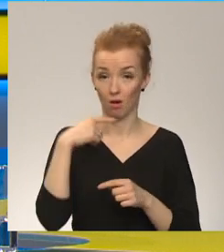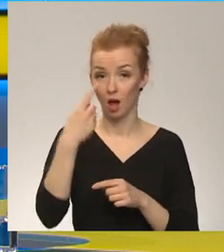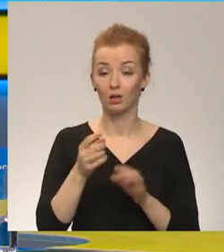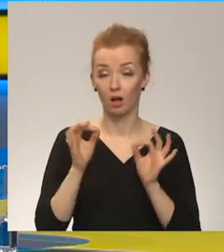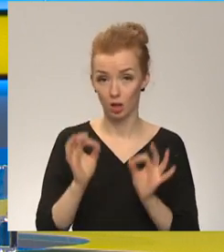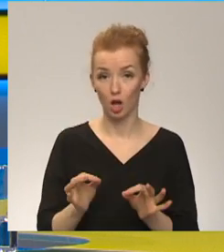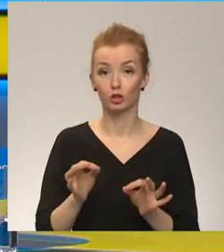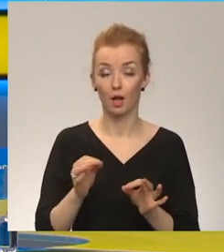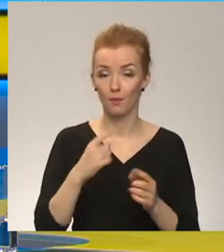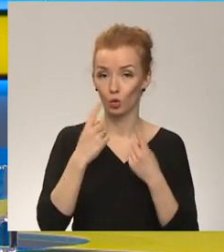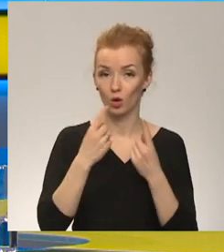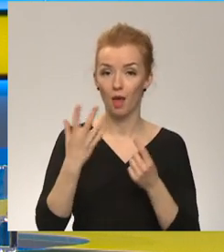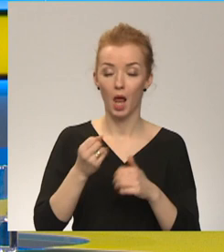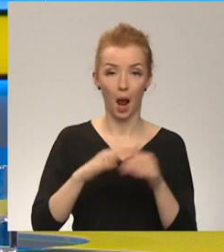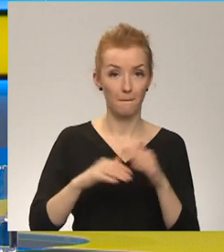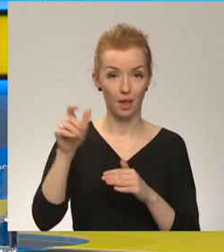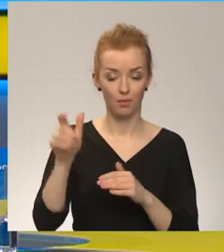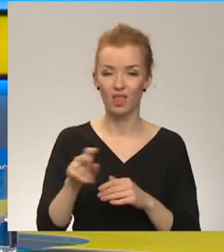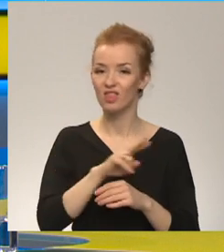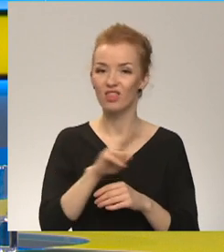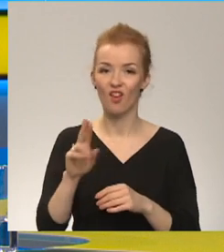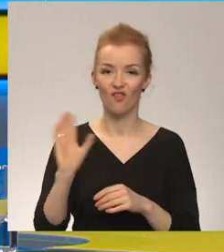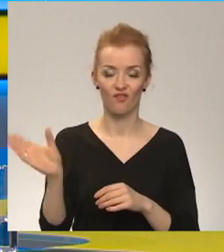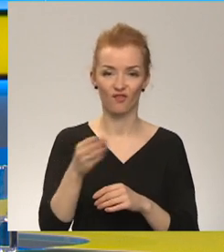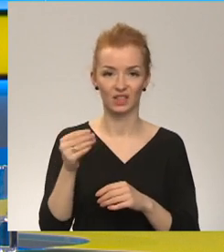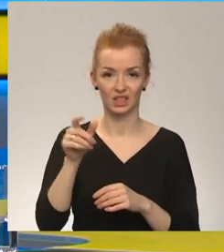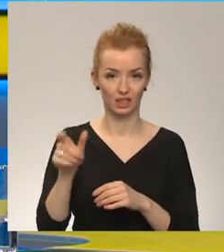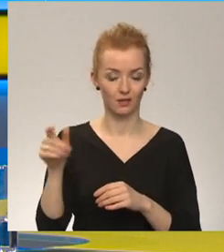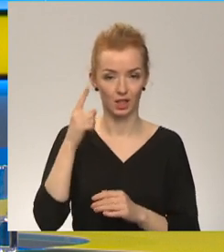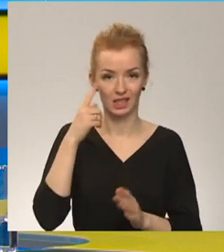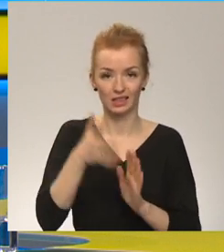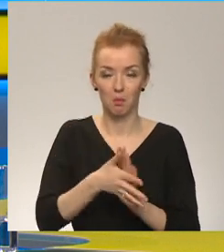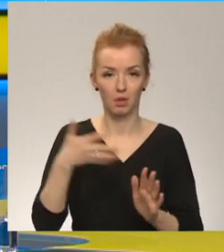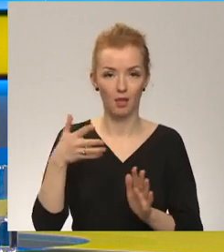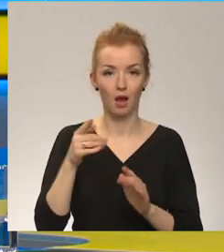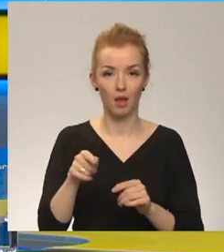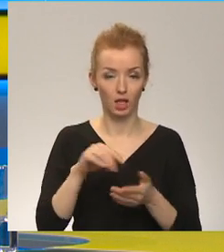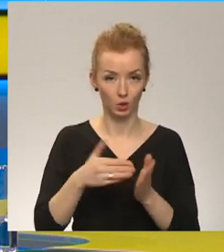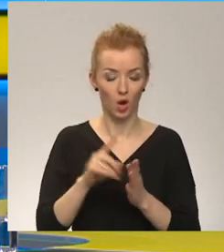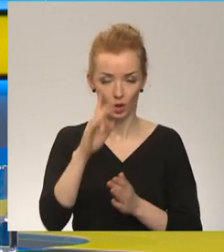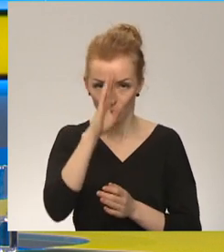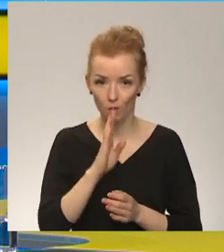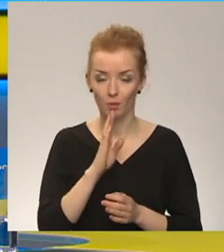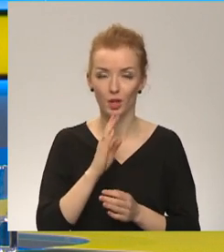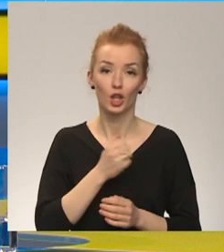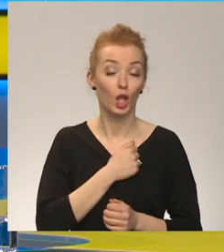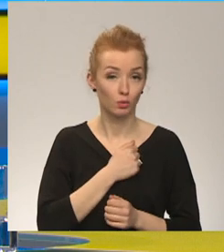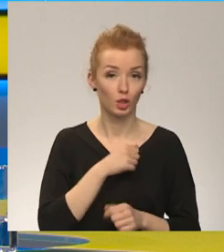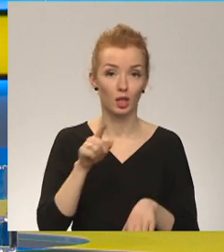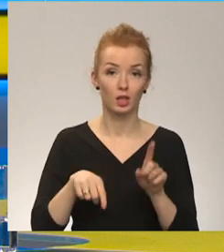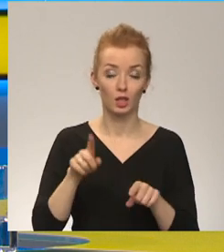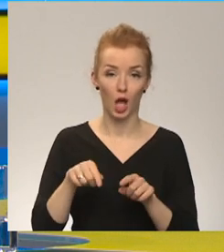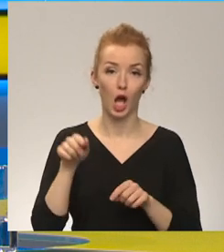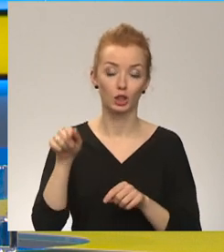runājot ar konsulārajām amatpersonām, ne visas personas izprata situācijas nopietnību. Diemžēl daži no viņiem varbūt